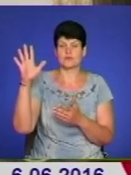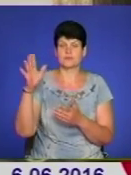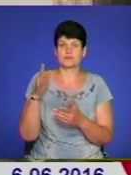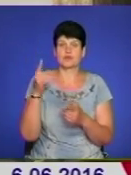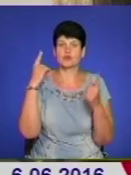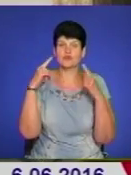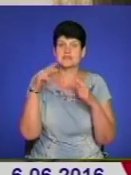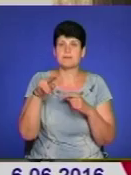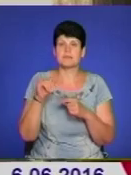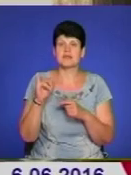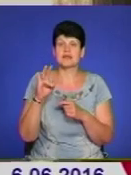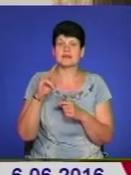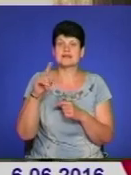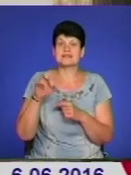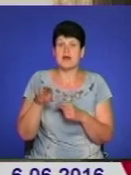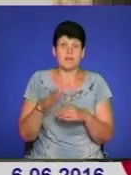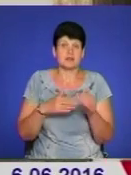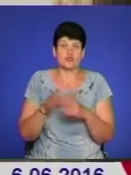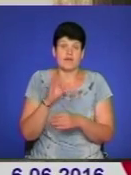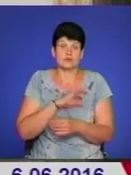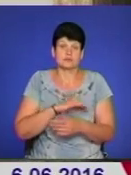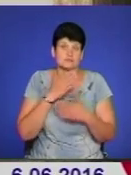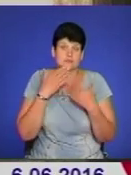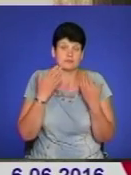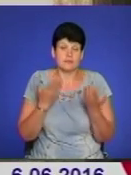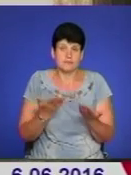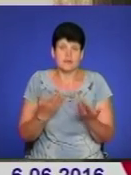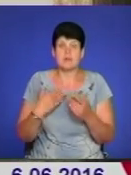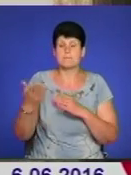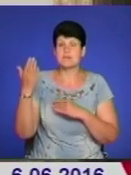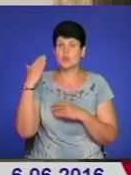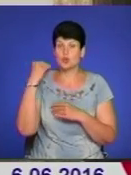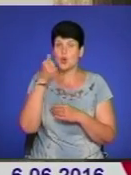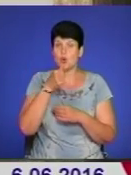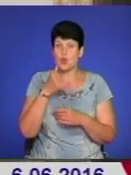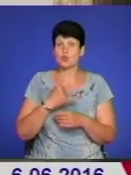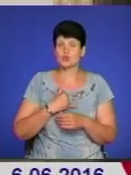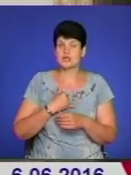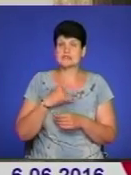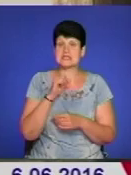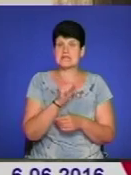Пінзеля, і ви її практично не використовуєте. І буквально недавно минулого року Андрій